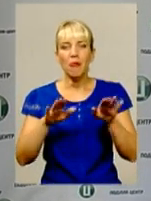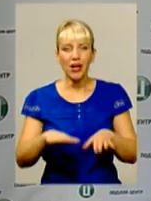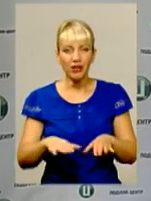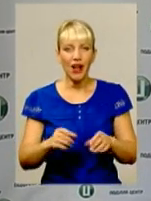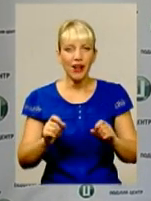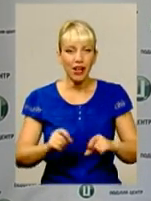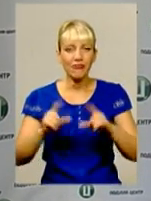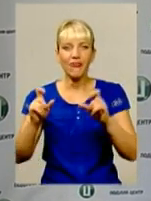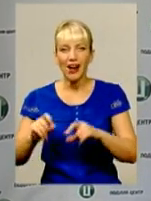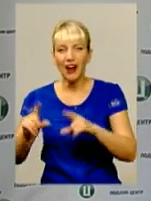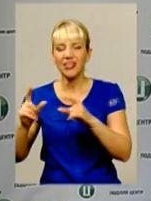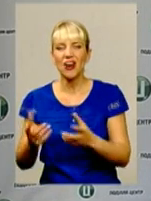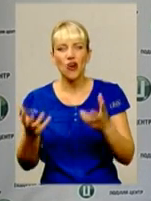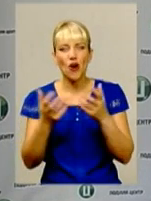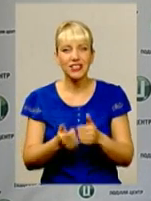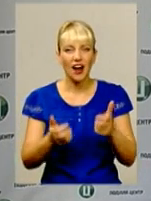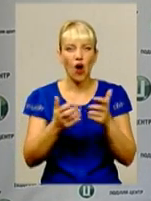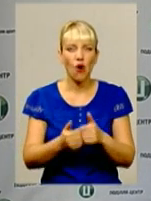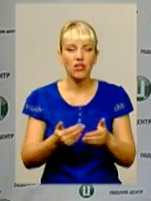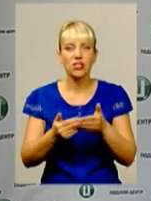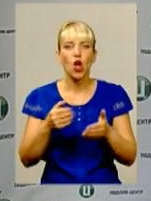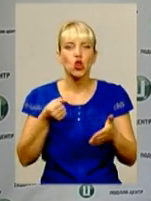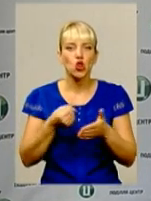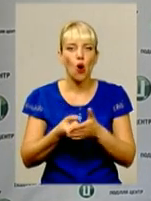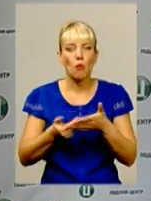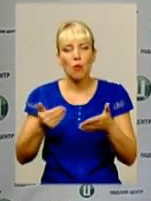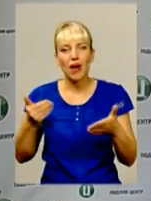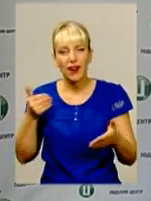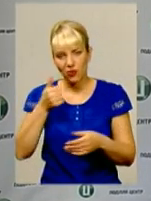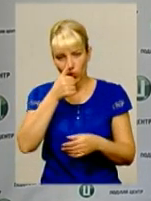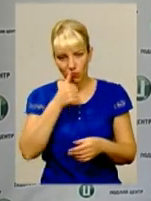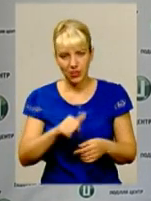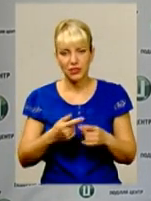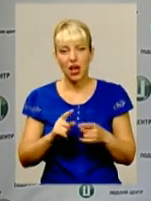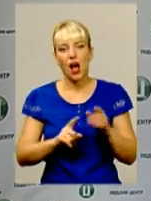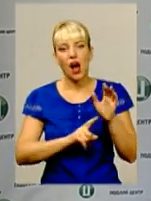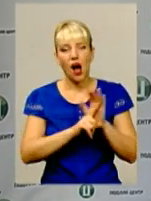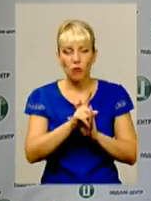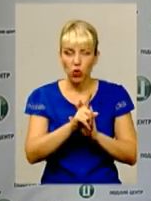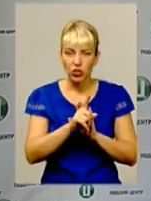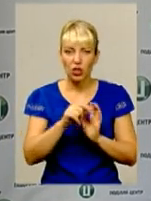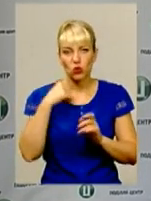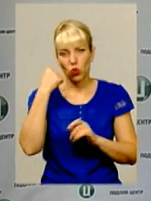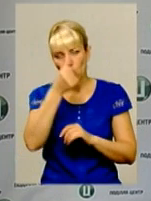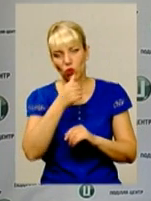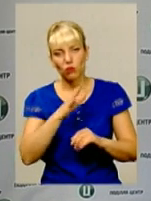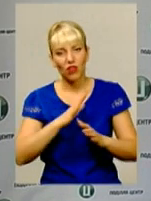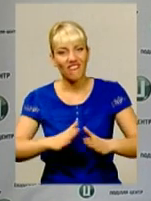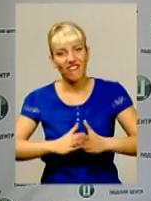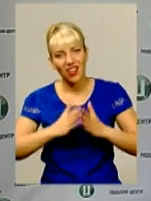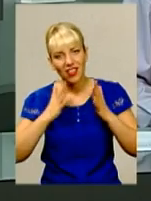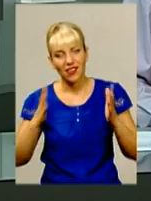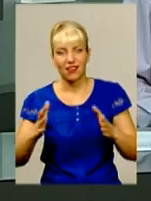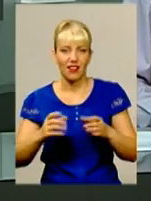до попереднього місяця, а з початку року велика інфляція – 141%, але це менше, ніж по Україні.